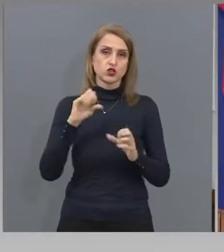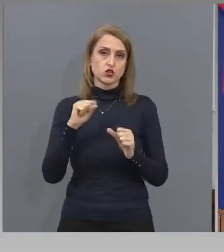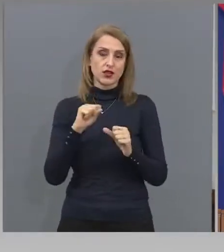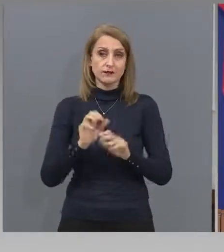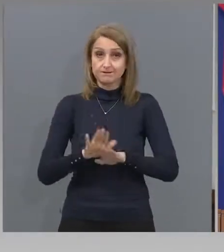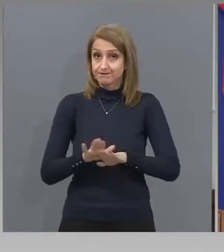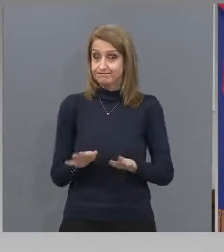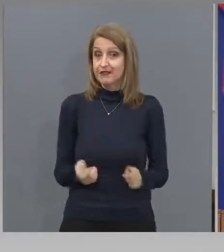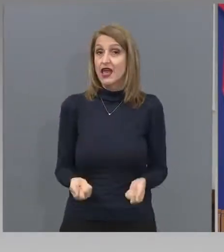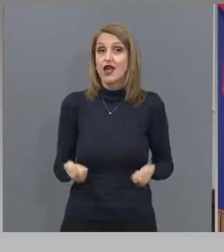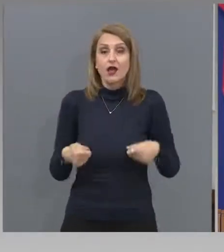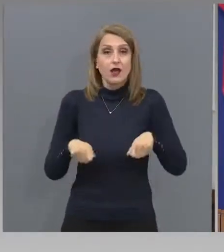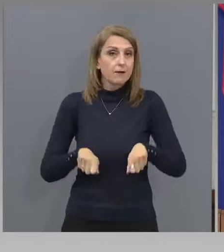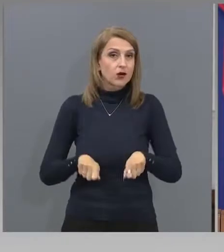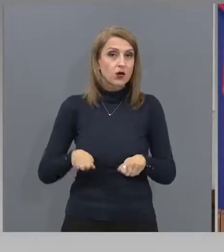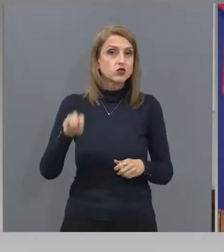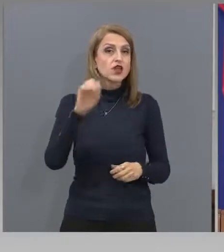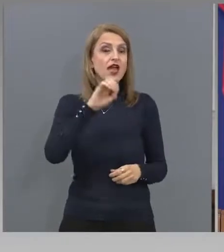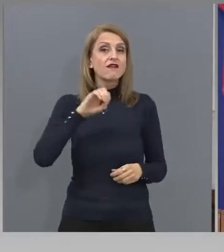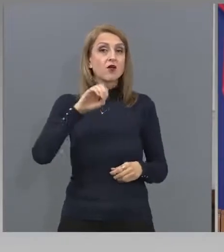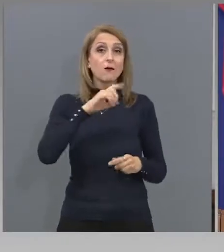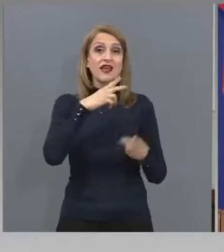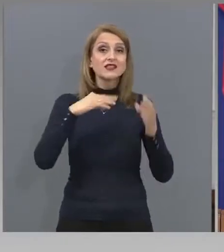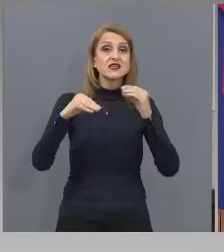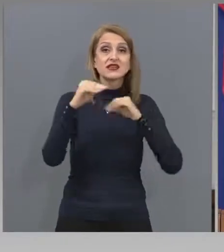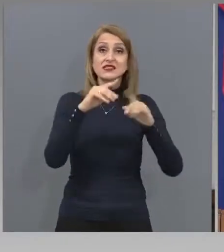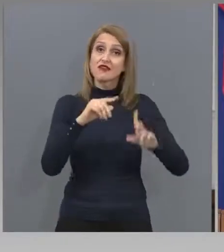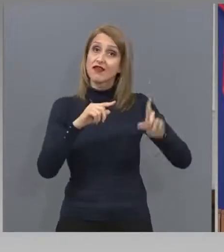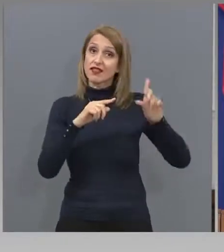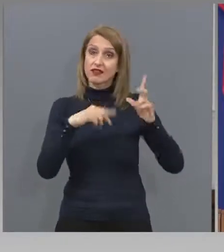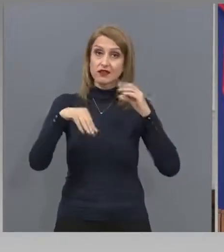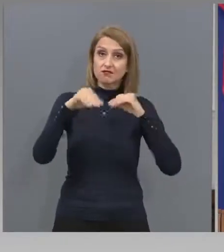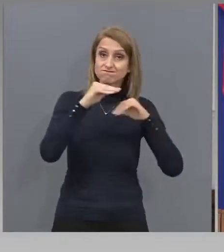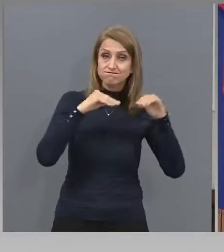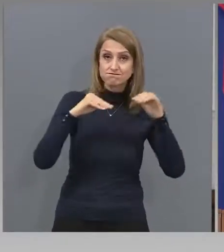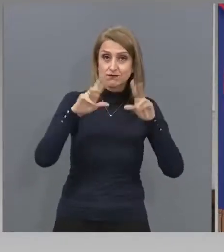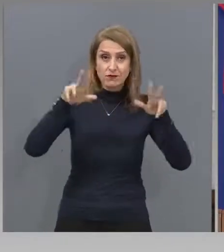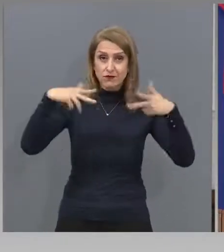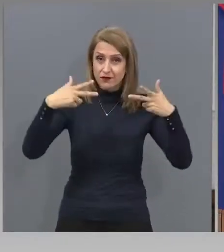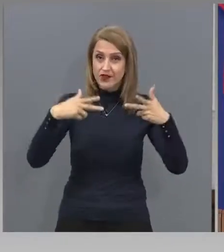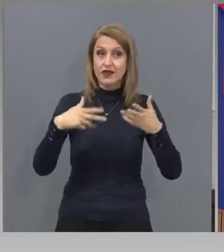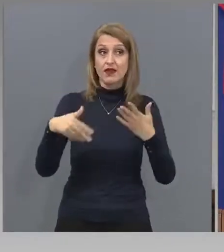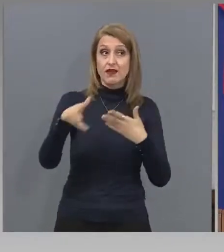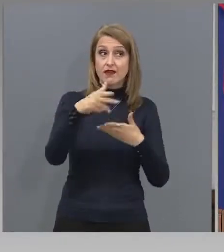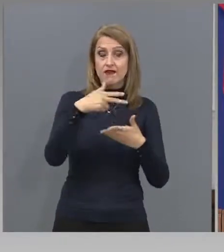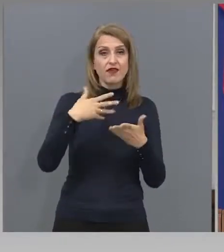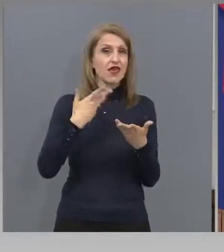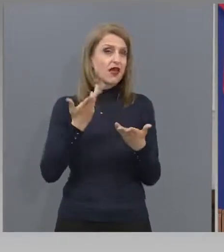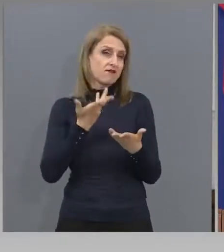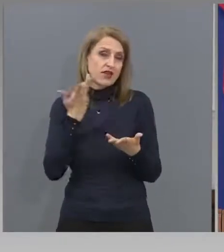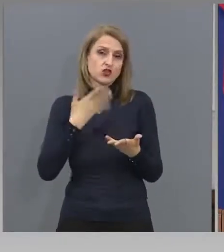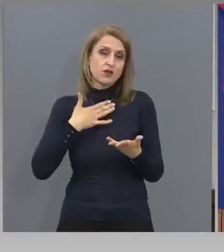Приключи Европейския съвет. Вие имате опит.